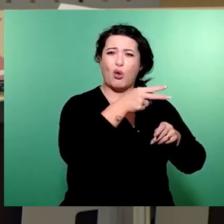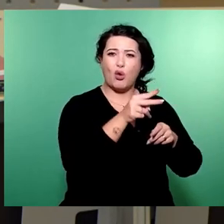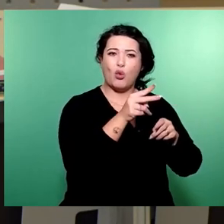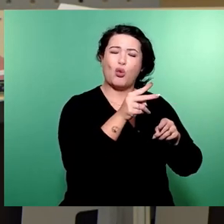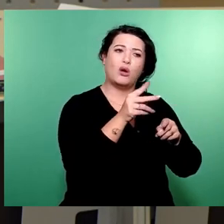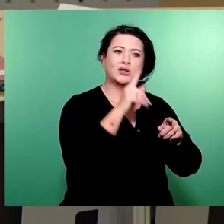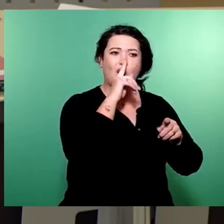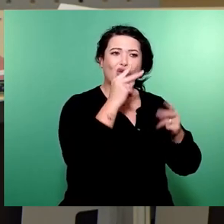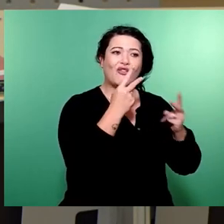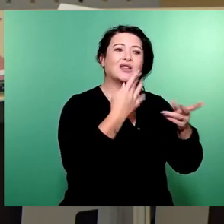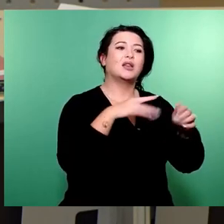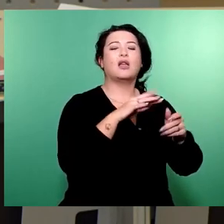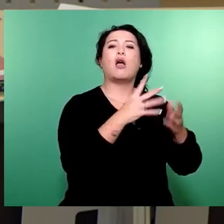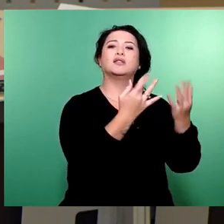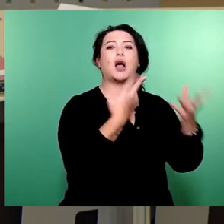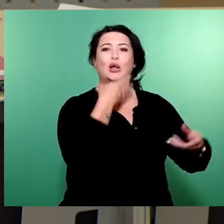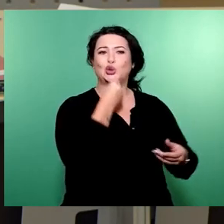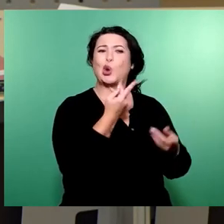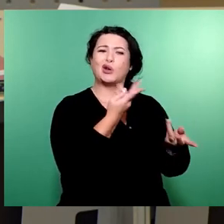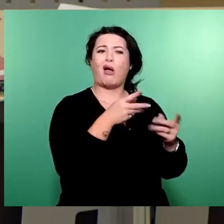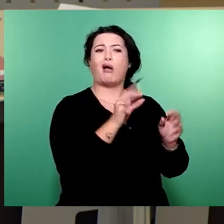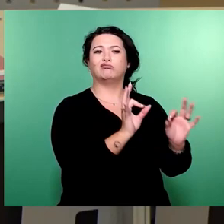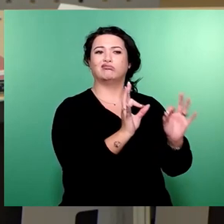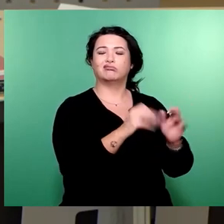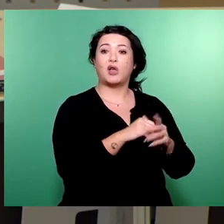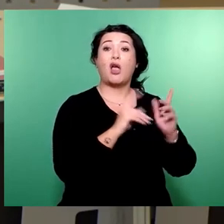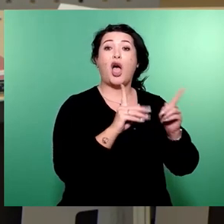sich gut macht. Geradezu kostengünstig